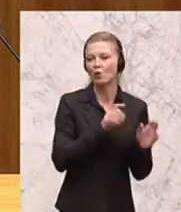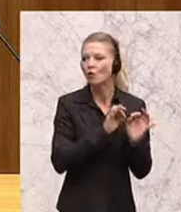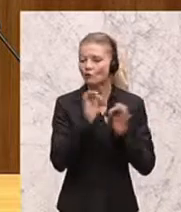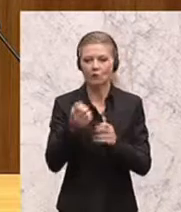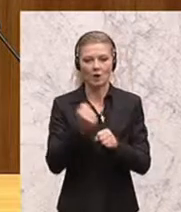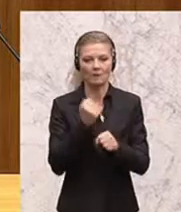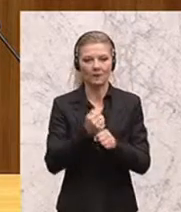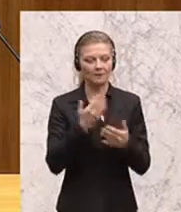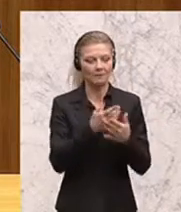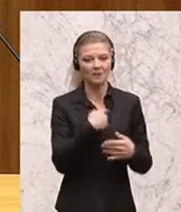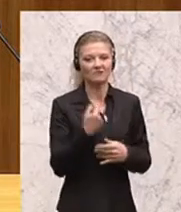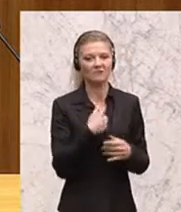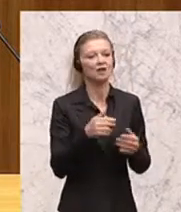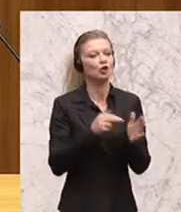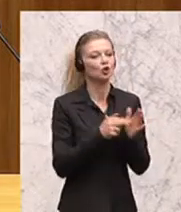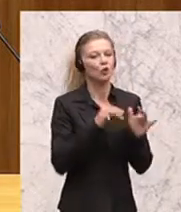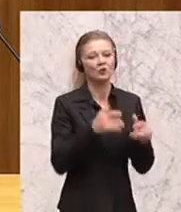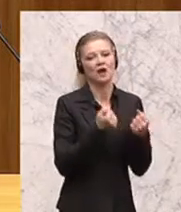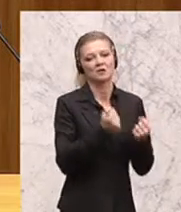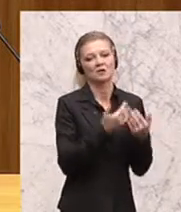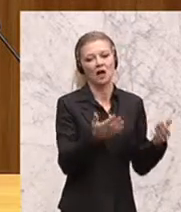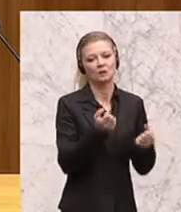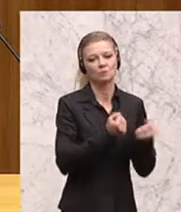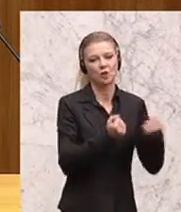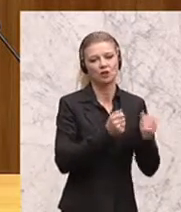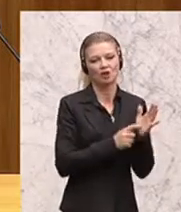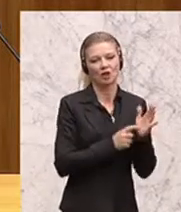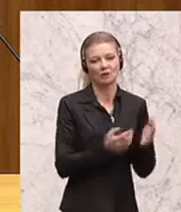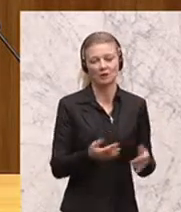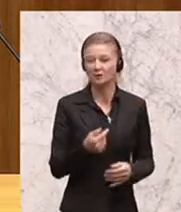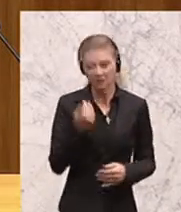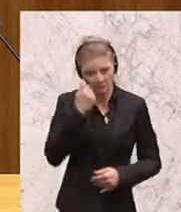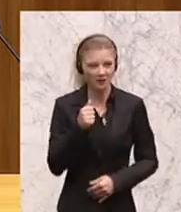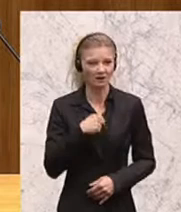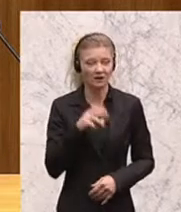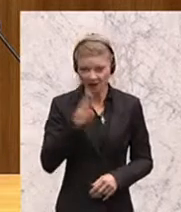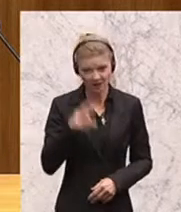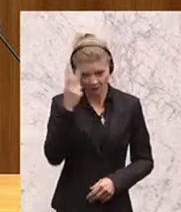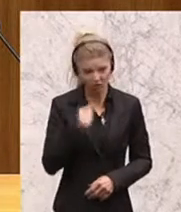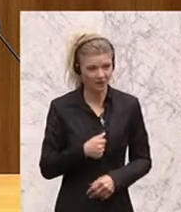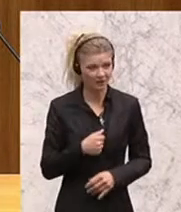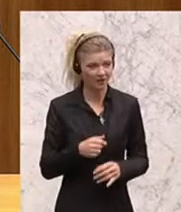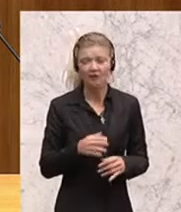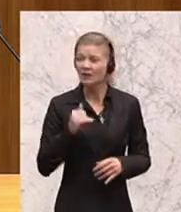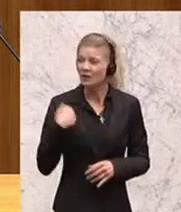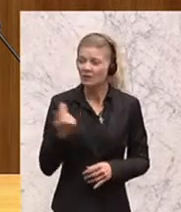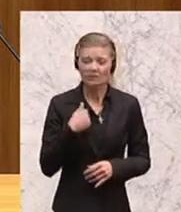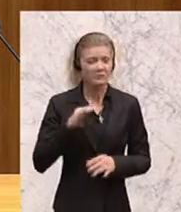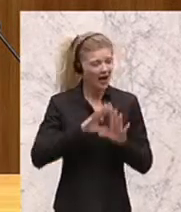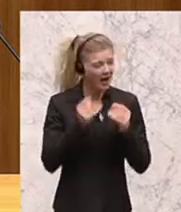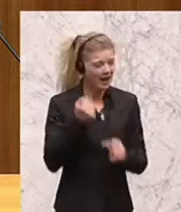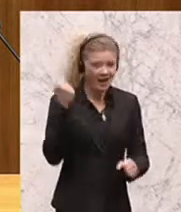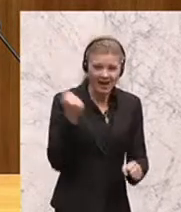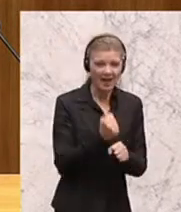sicherheitspolitischen Anforderungen auch erfüllt sind. Und damit Sie mich richtig verstehen, mit aller Härte, mit aller Präzision, mit allem, was zur